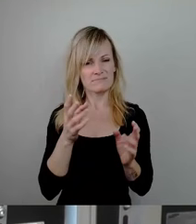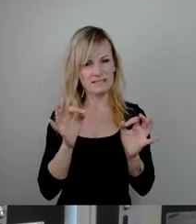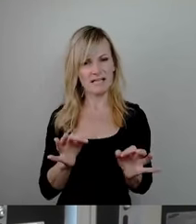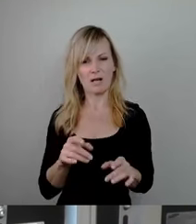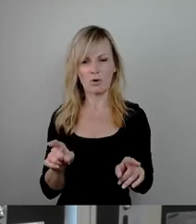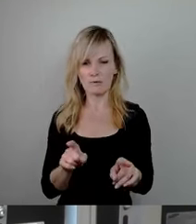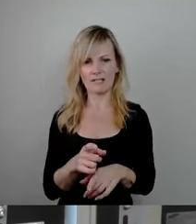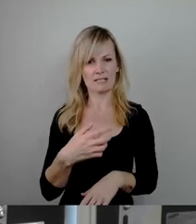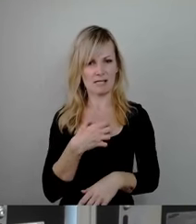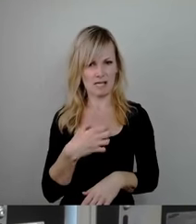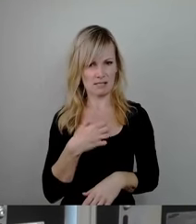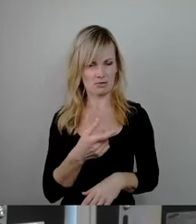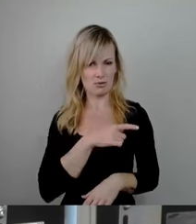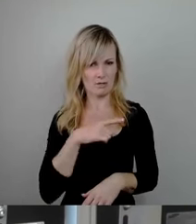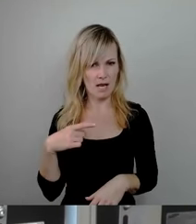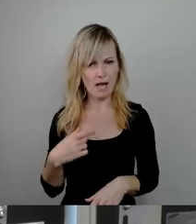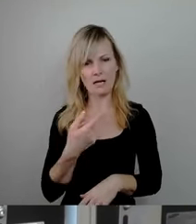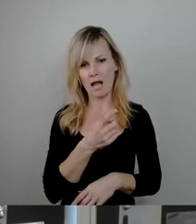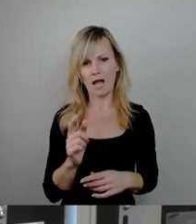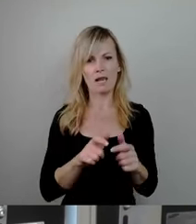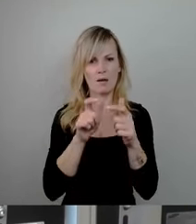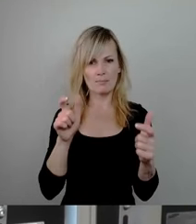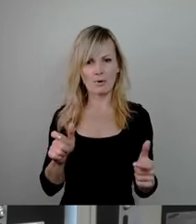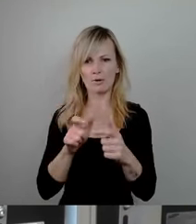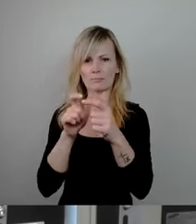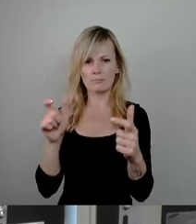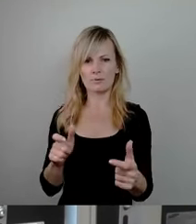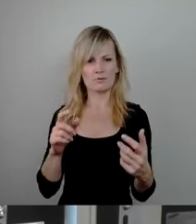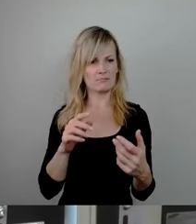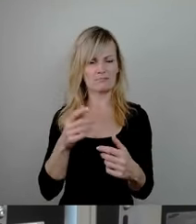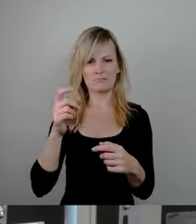Dresdner, die schon lange alle Brücken zueinander gesprengt zu haben scheinen.